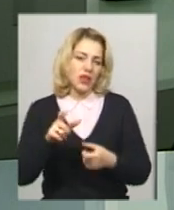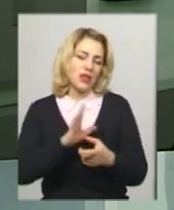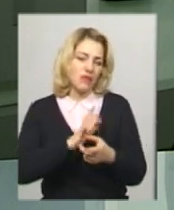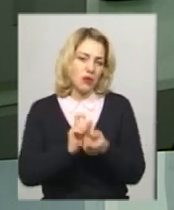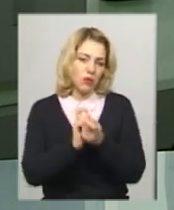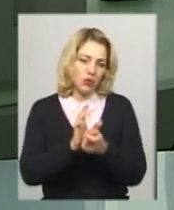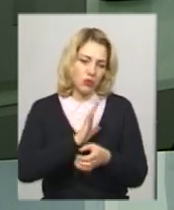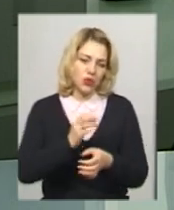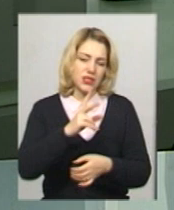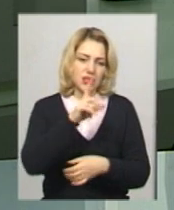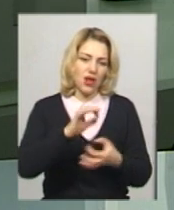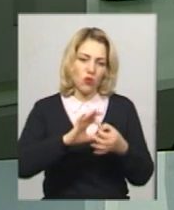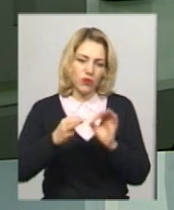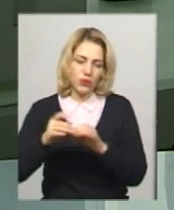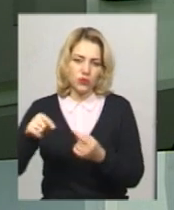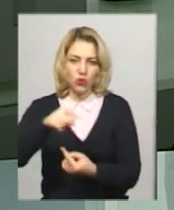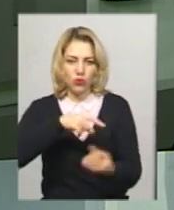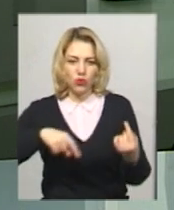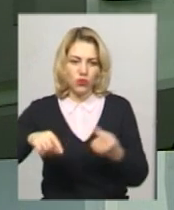олімпійською і коловою системою.